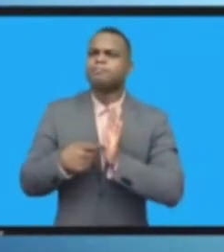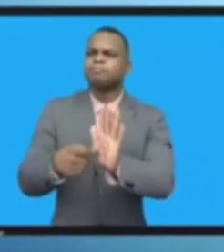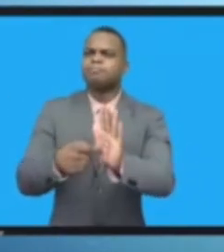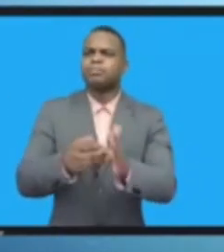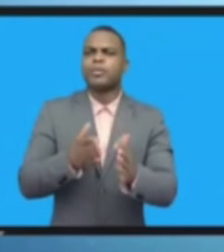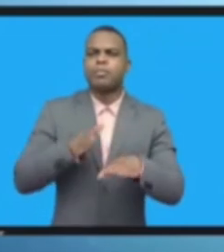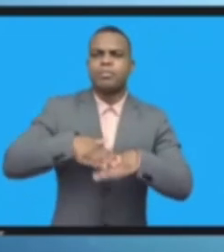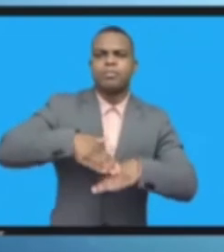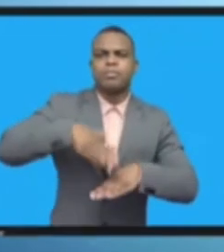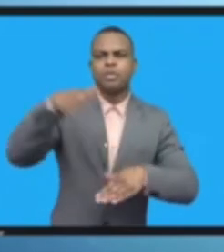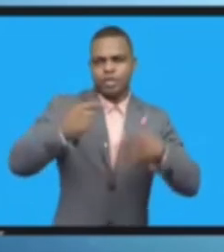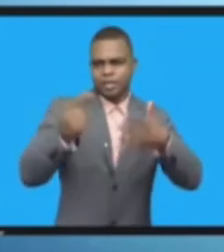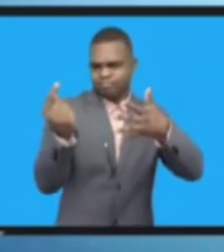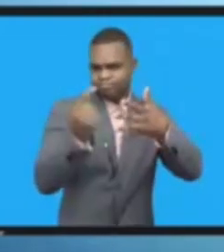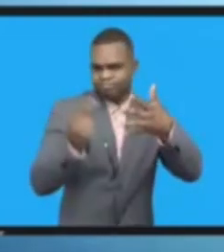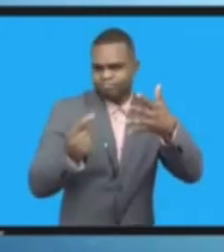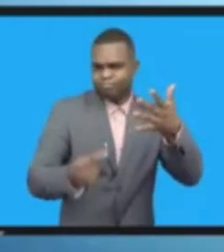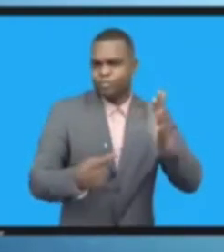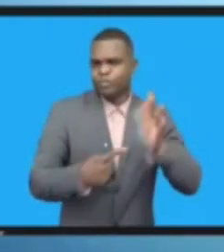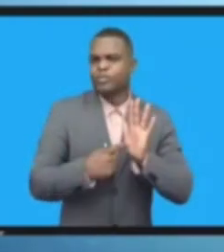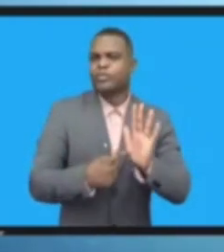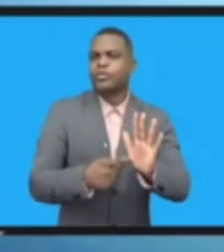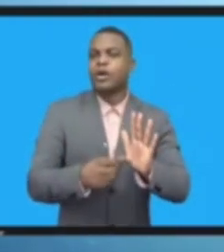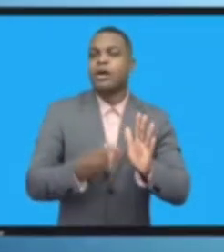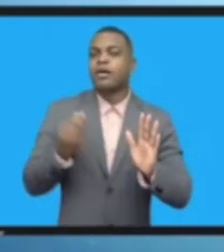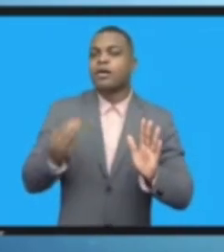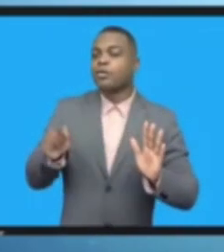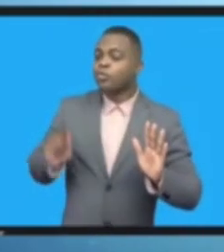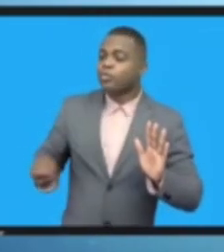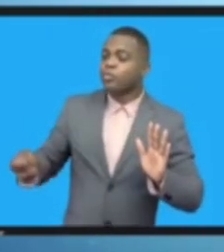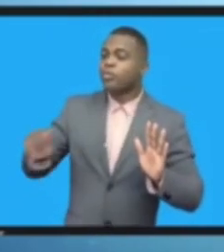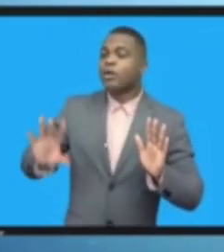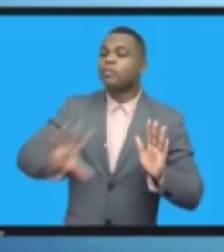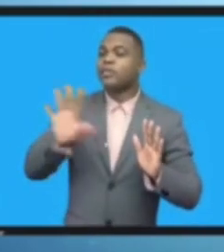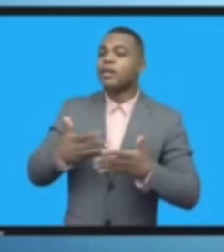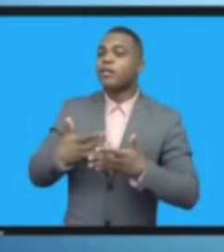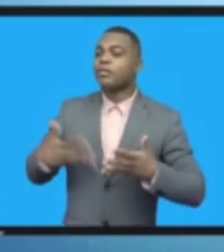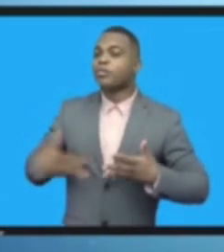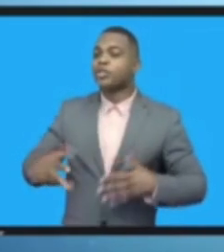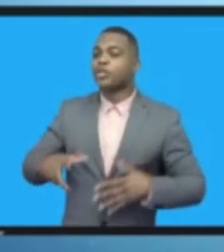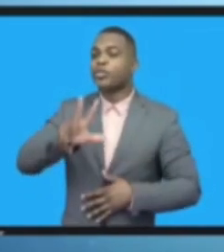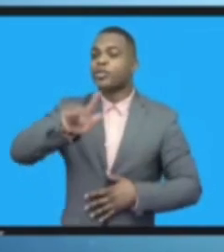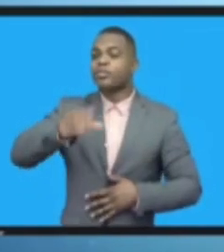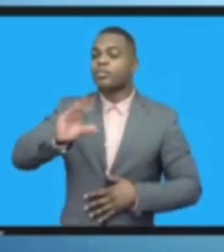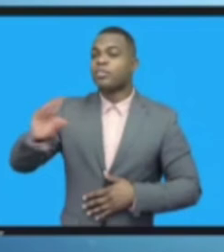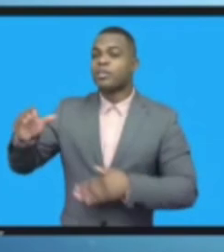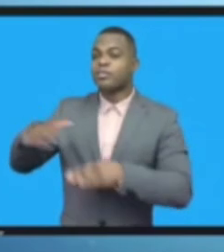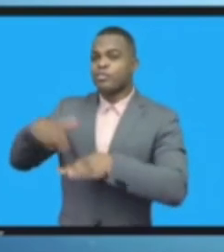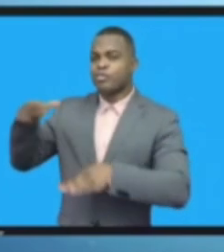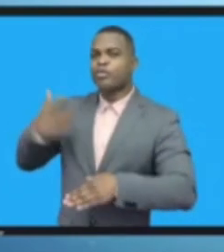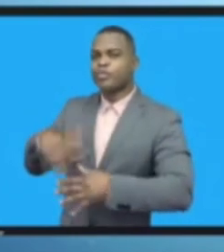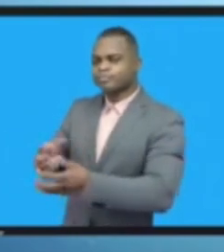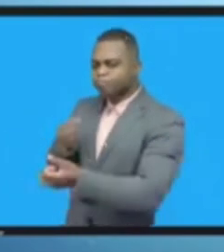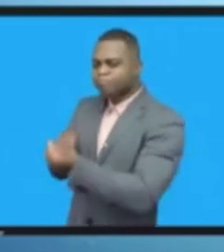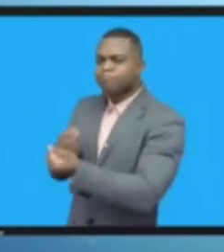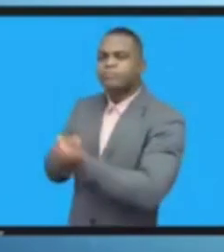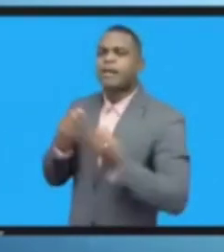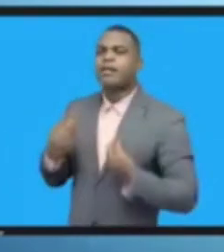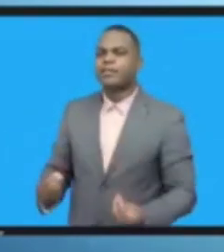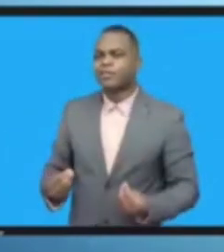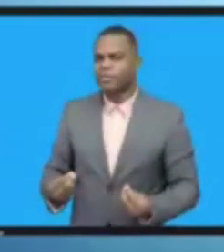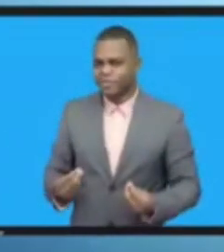كما أود أن أشكر الشرقاء منذ